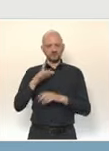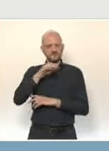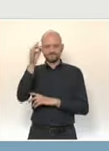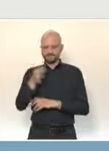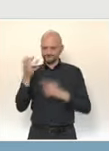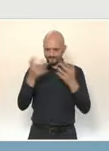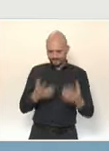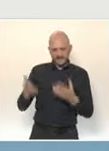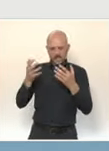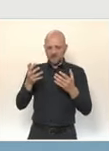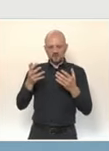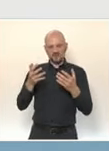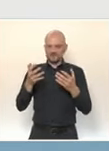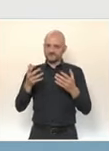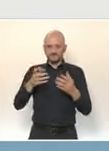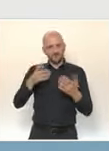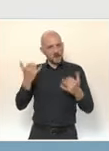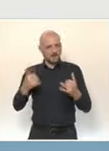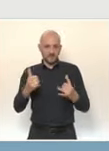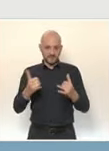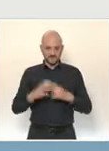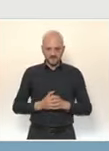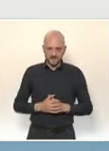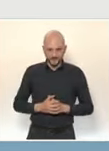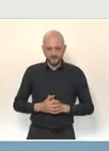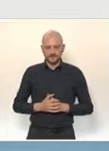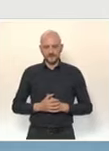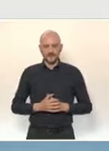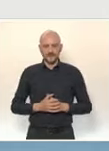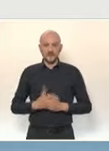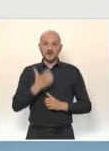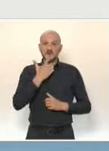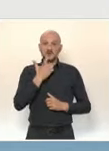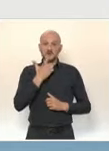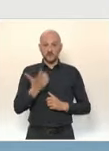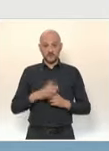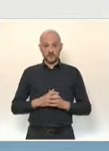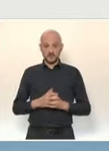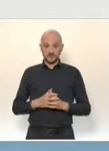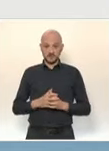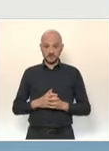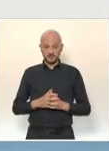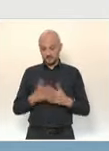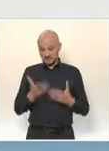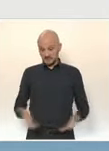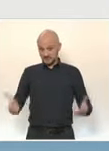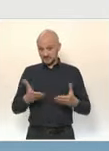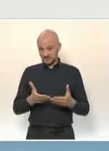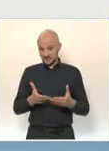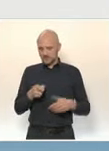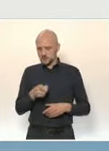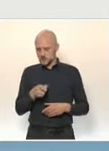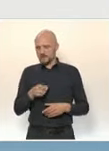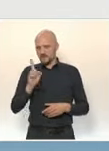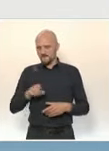autres départements se situent entre 300 et 400. Nous devons donc rester lucides sur la situation et pleinement mobilisés